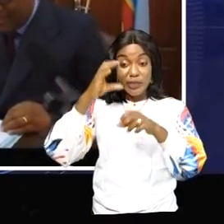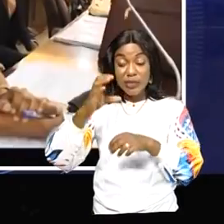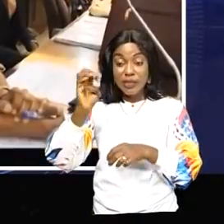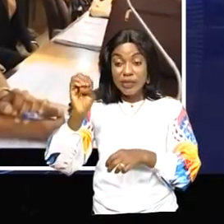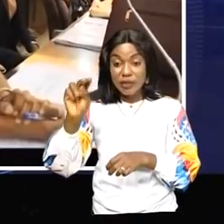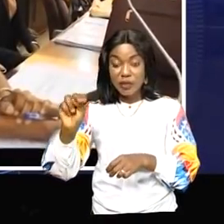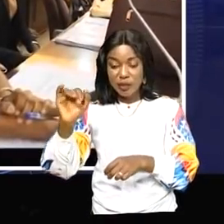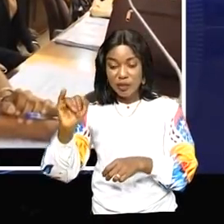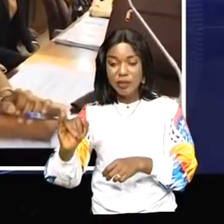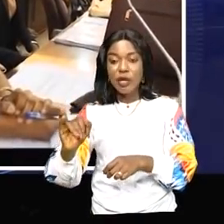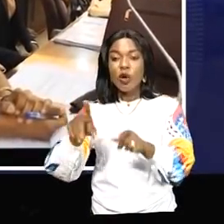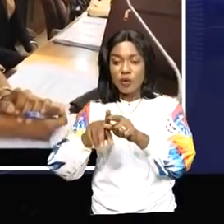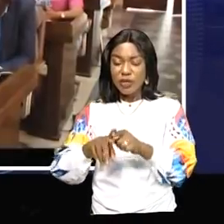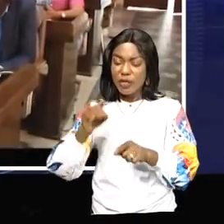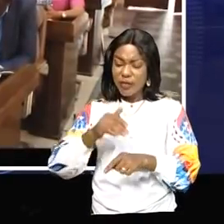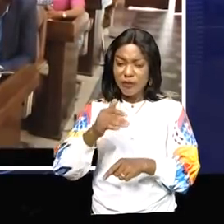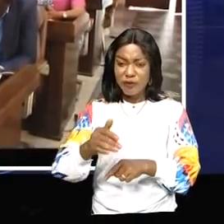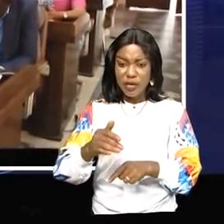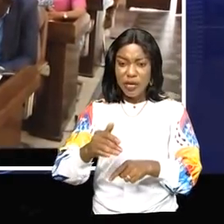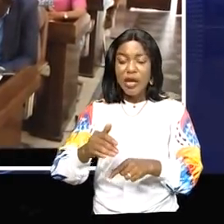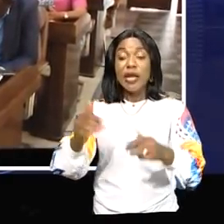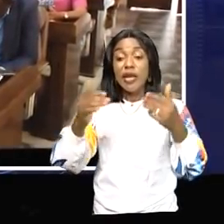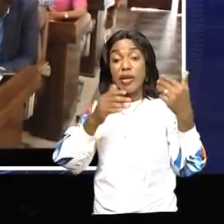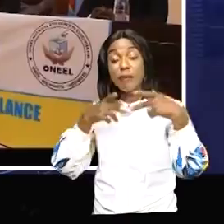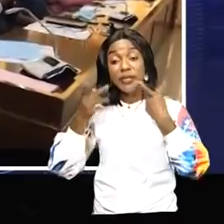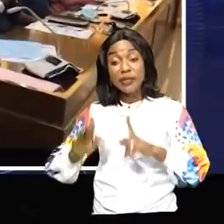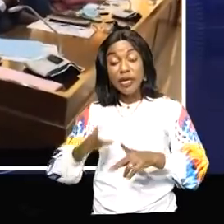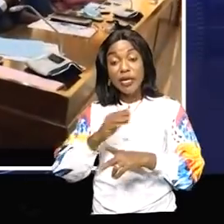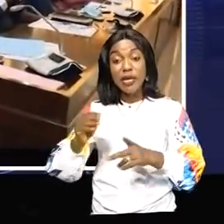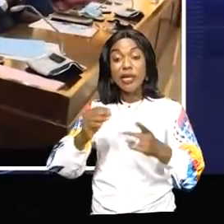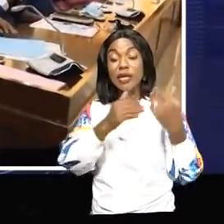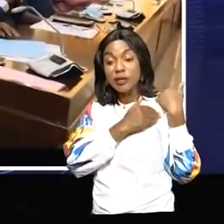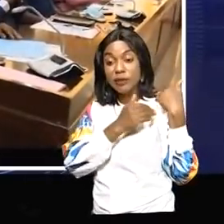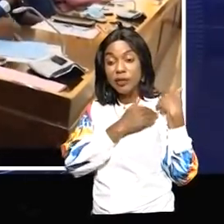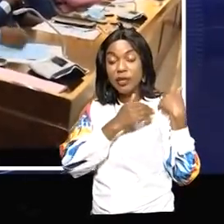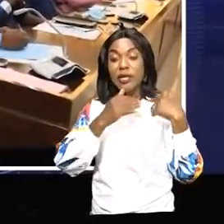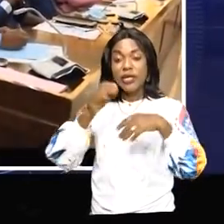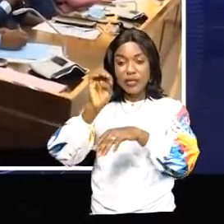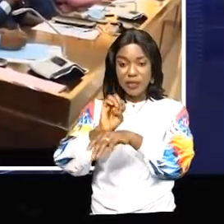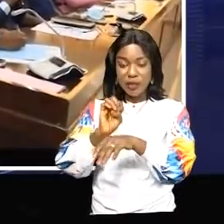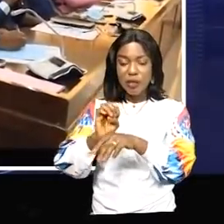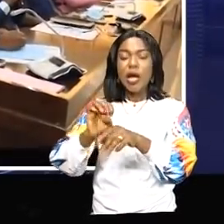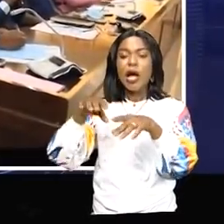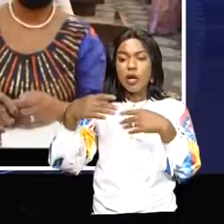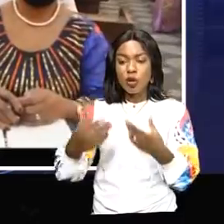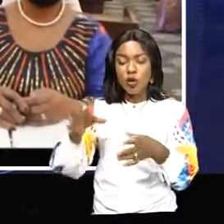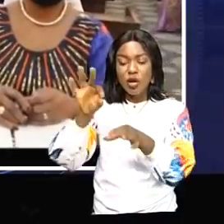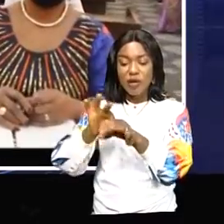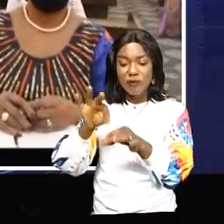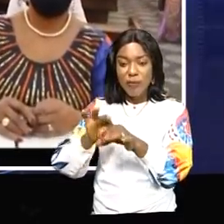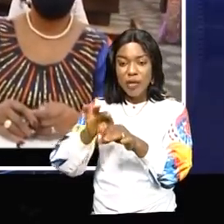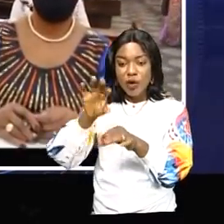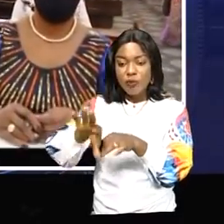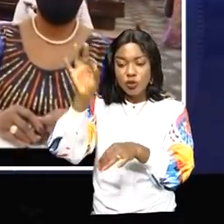Nanga, était devant les chefs des confessions religieuses. Est-ce opportun de choisir les animateurs de la centrale électorale avant les réformes ?